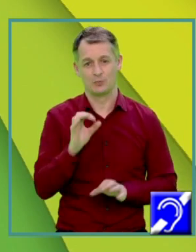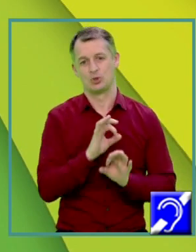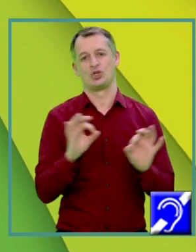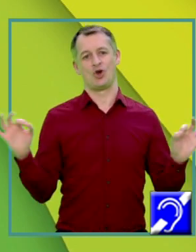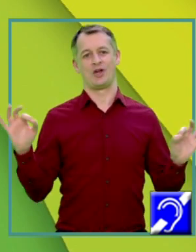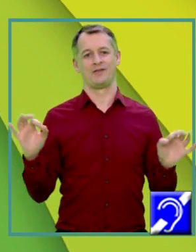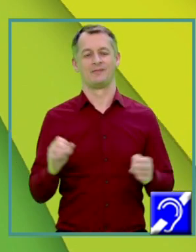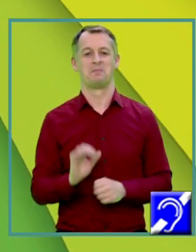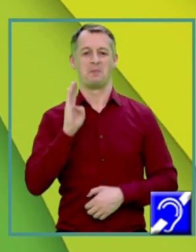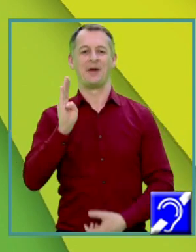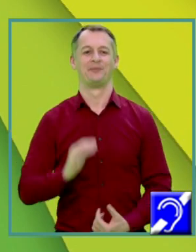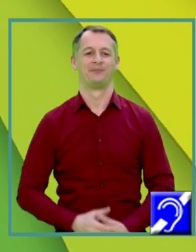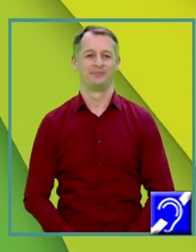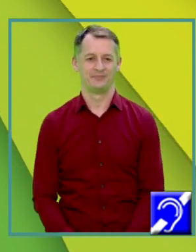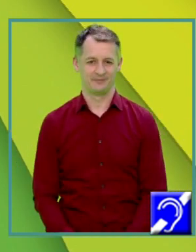corect b